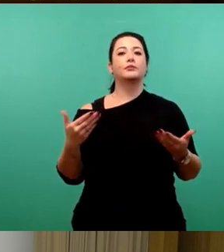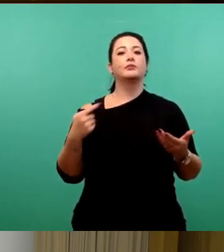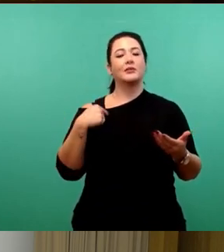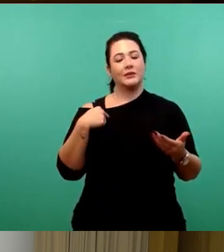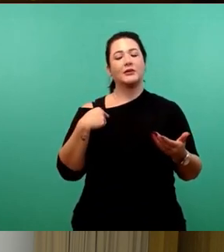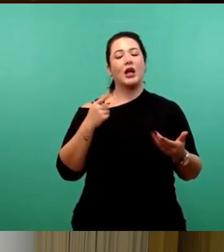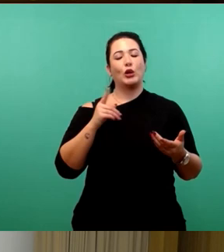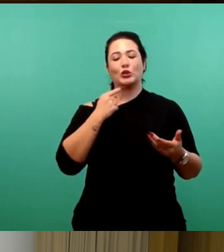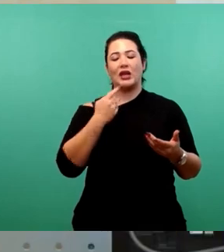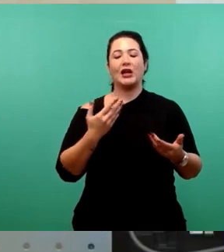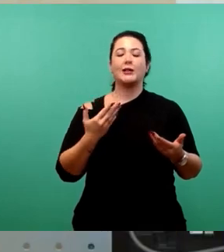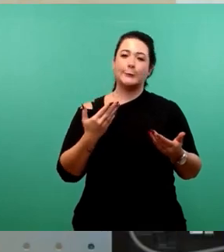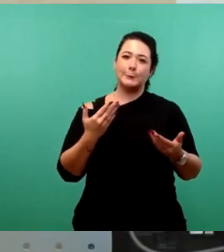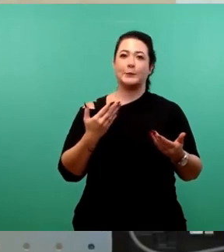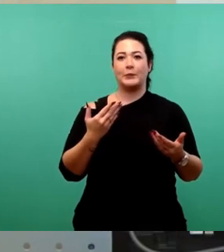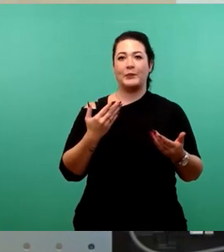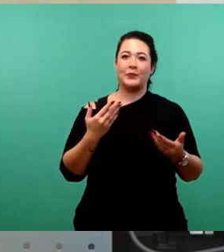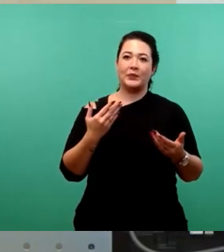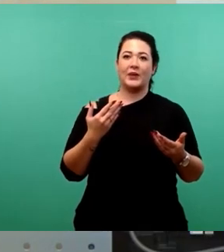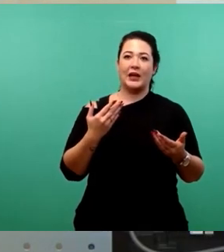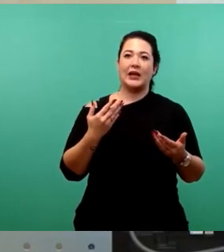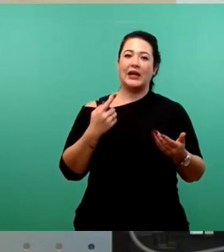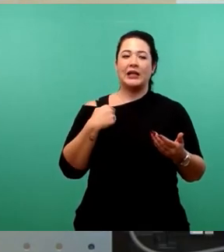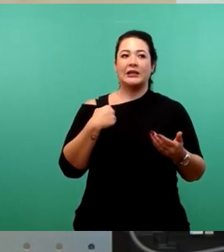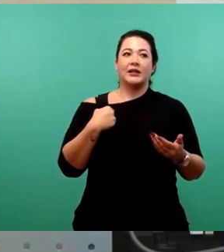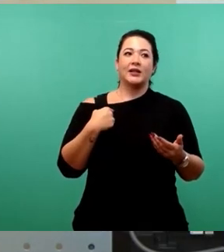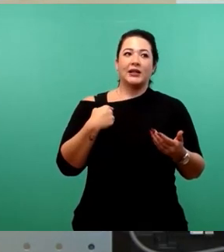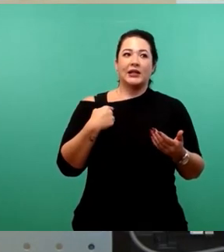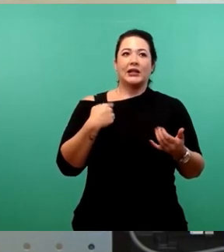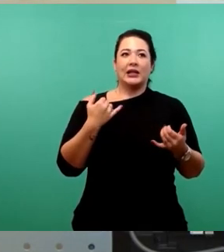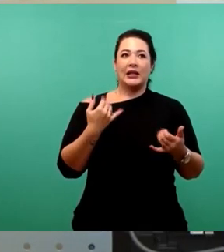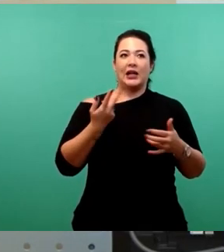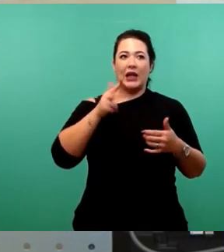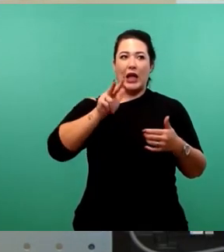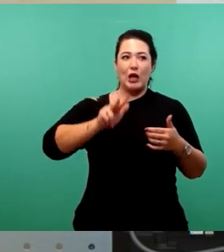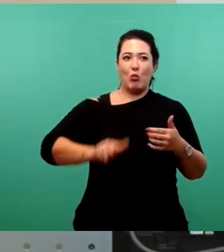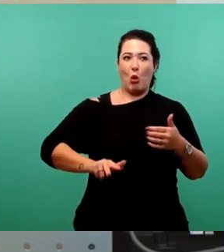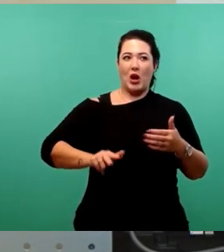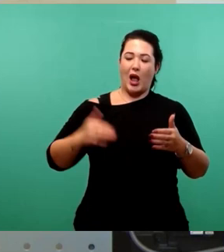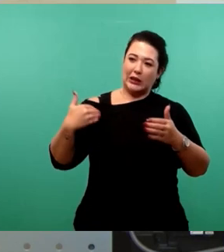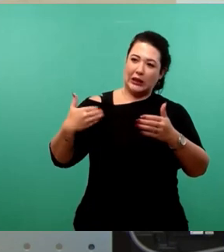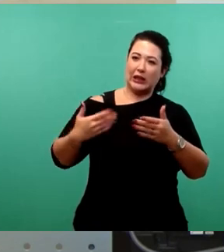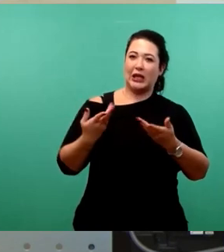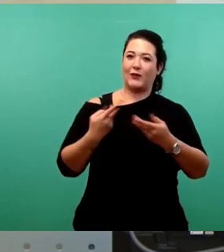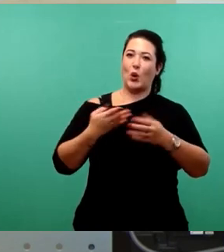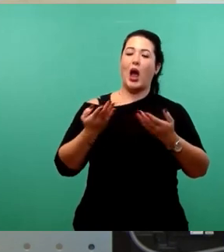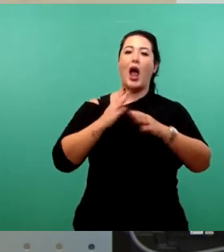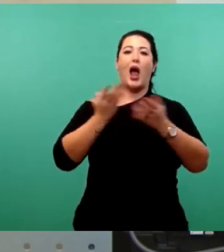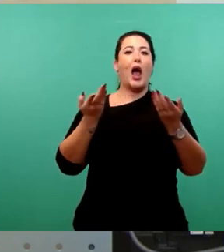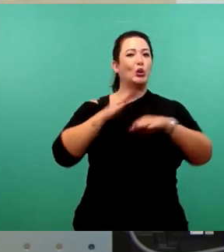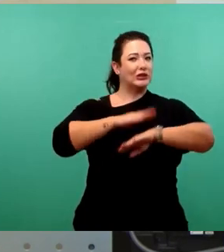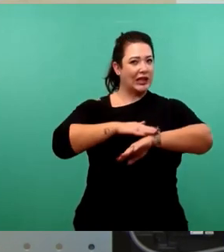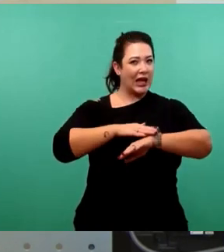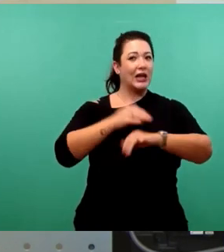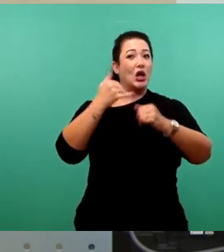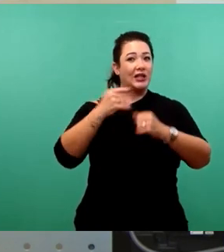es ist etwas gewöhnungsbedürftig nach drei Monaten Auszeit plötzlich wieder an einem Rednerpult zu stehen und